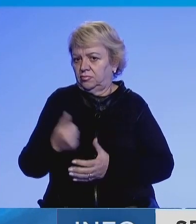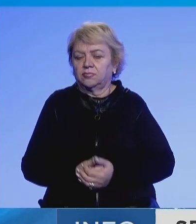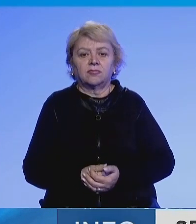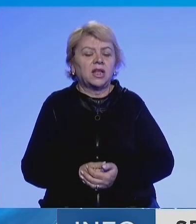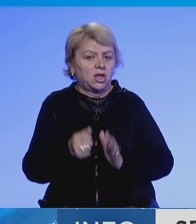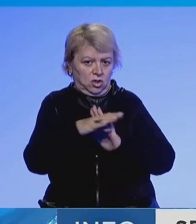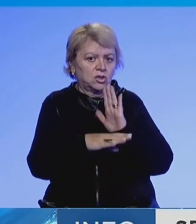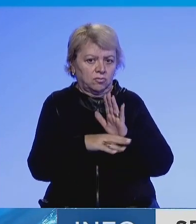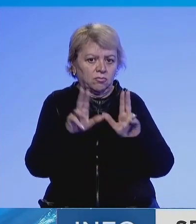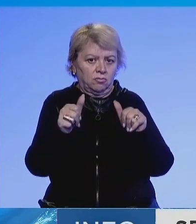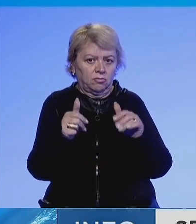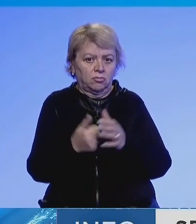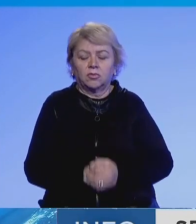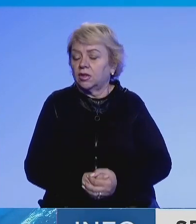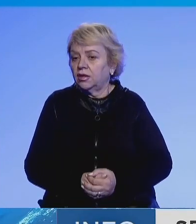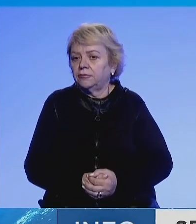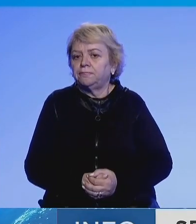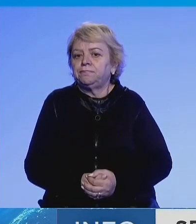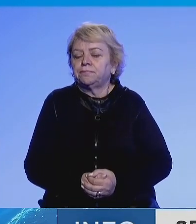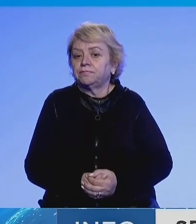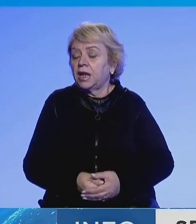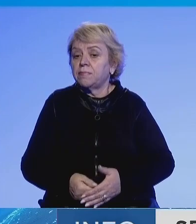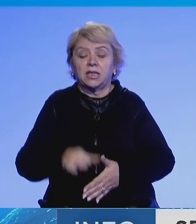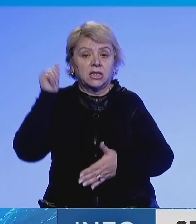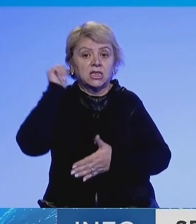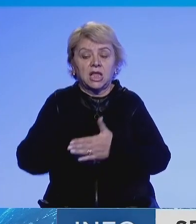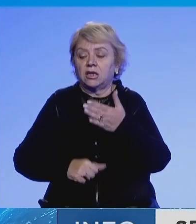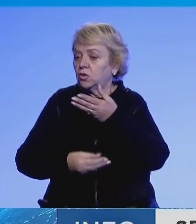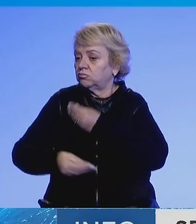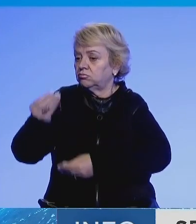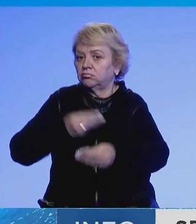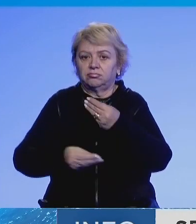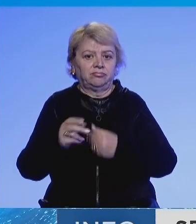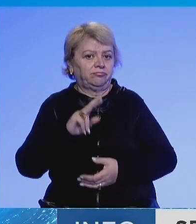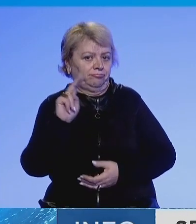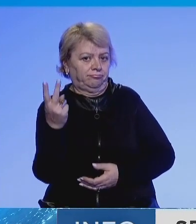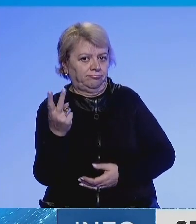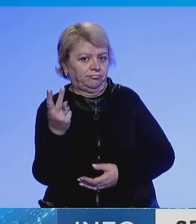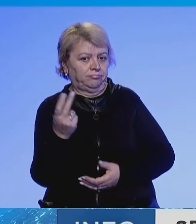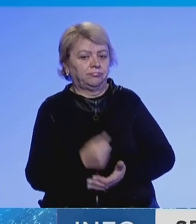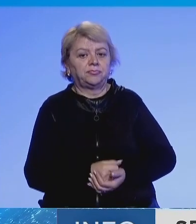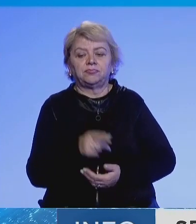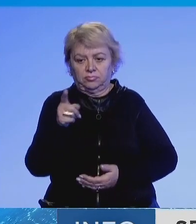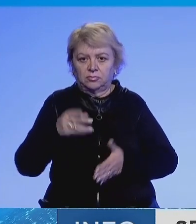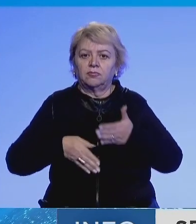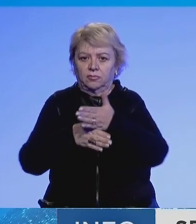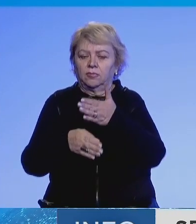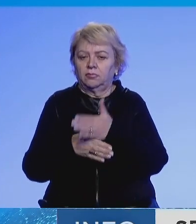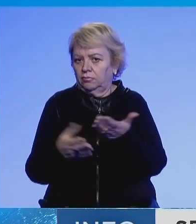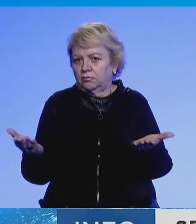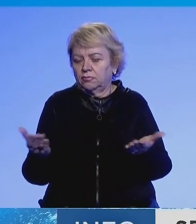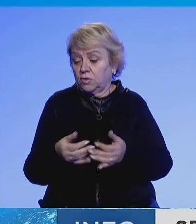kemi leqtë të fuqinë, me i ndalu eksportet në situatat e azakënshme, është diska tjetër, për ato ju kemi më shtetë, ju kemi ftu,